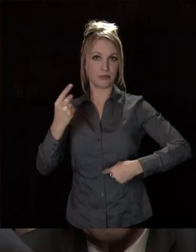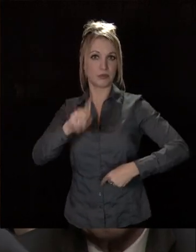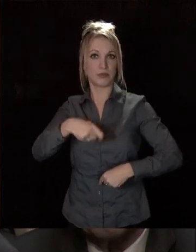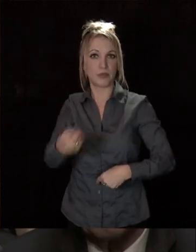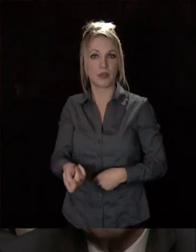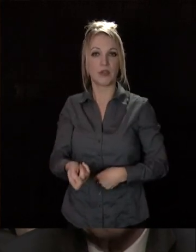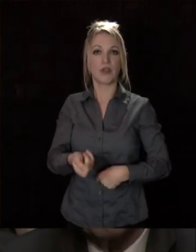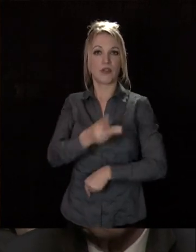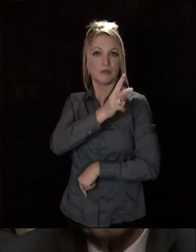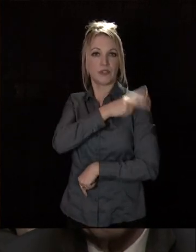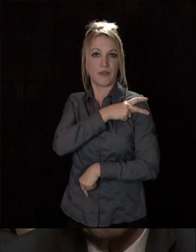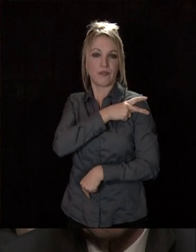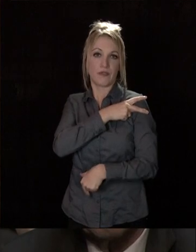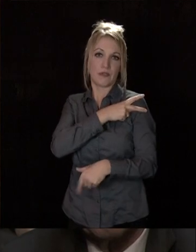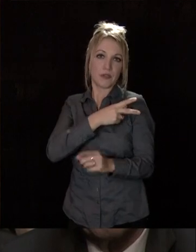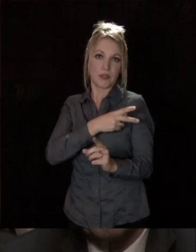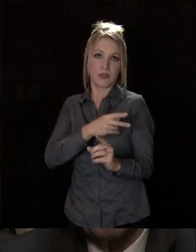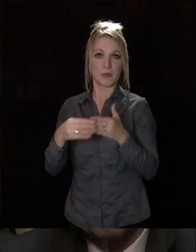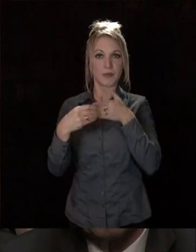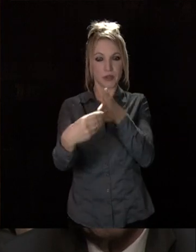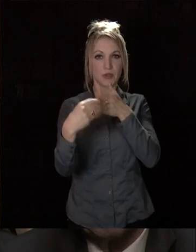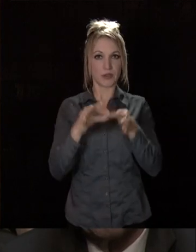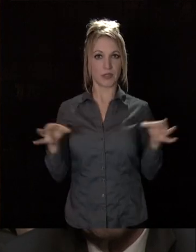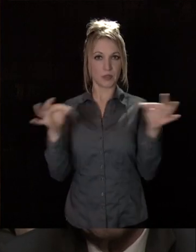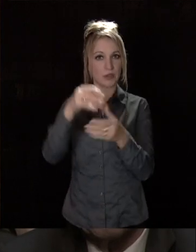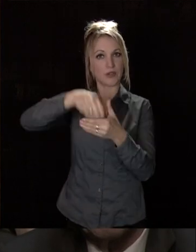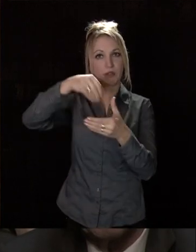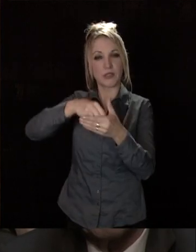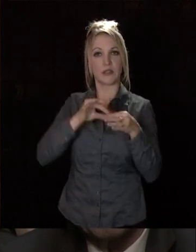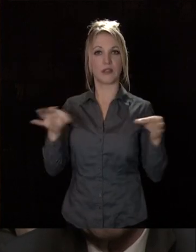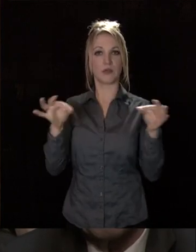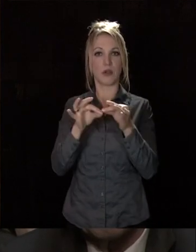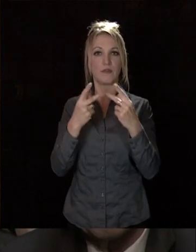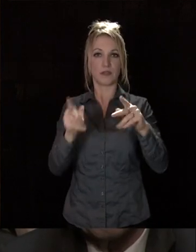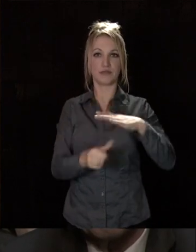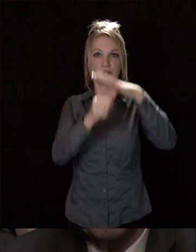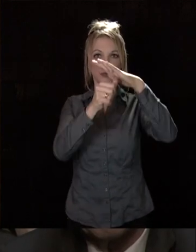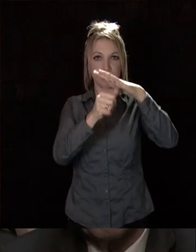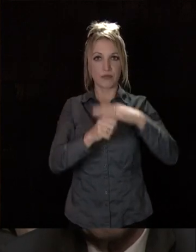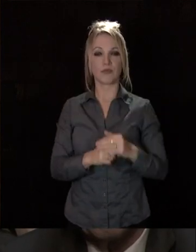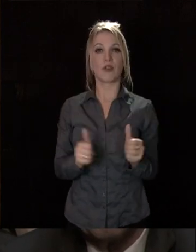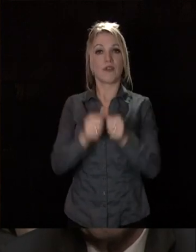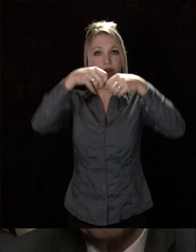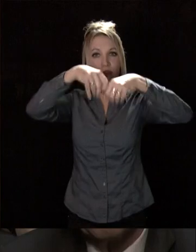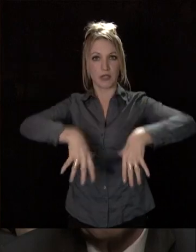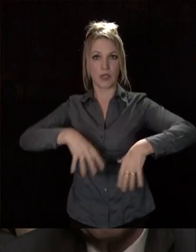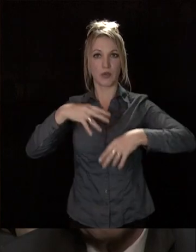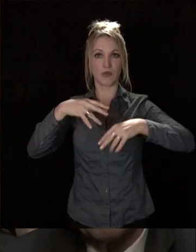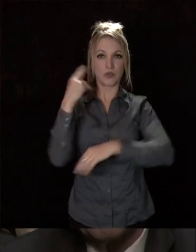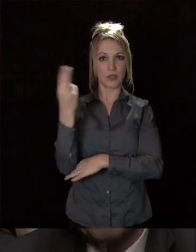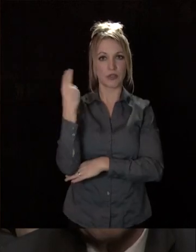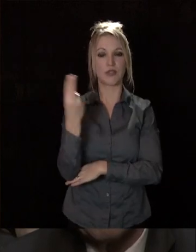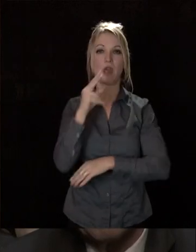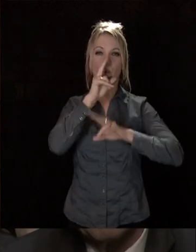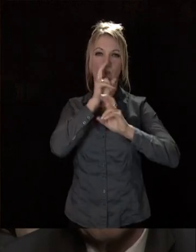bien sûr, le chef-le-fil du développement économique du territoire métropolitain avec les filières, l'université, la